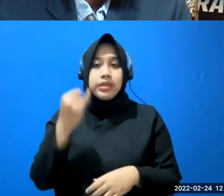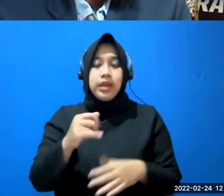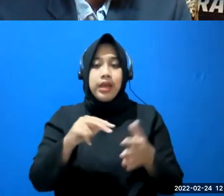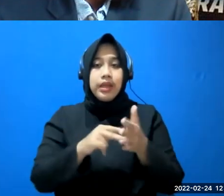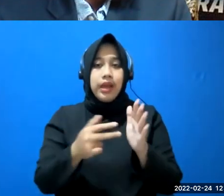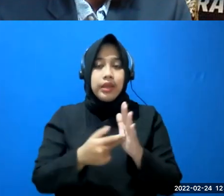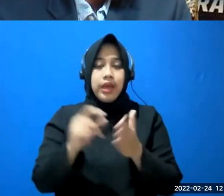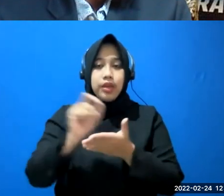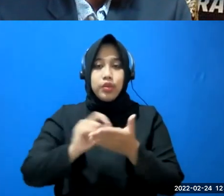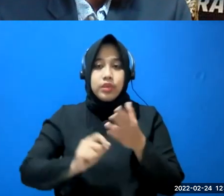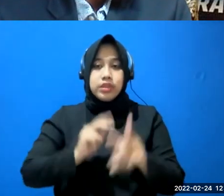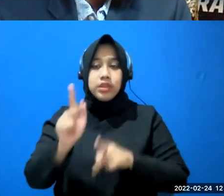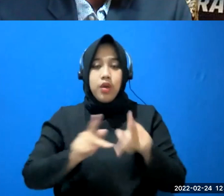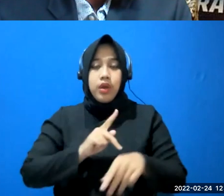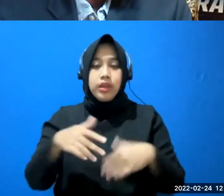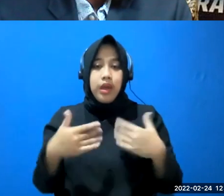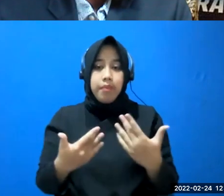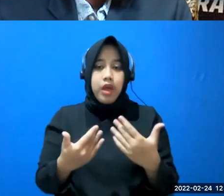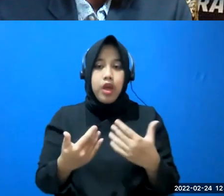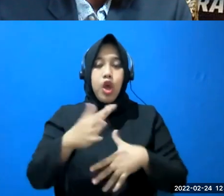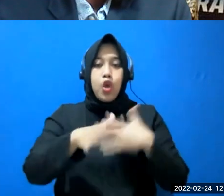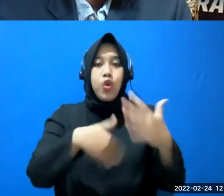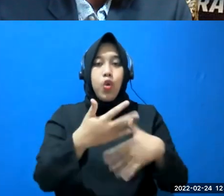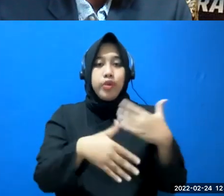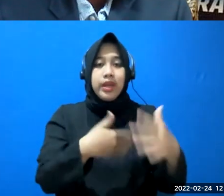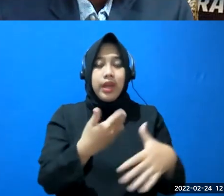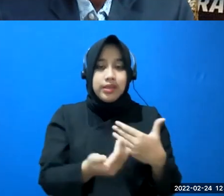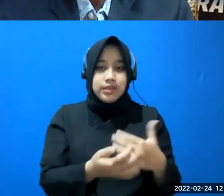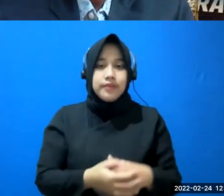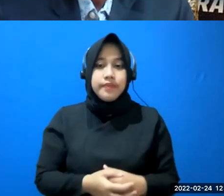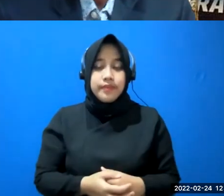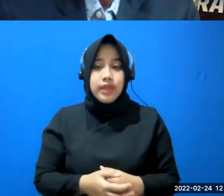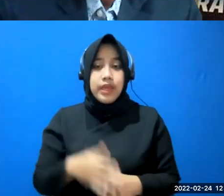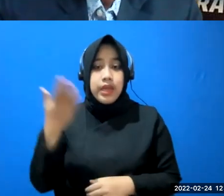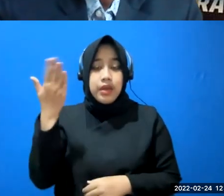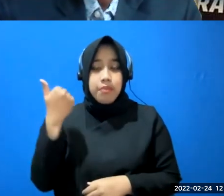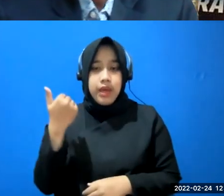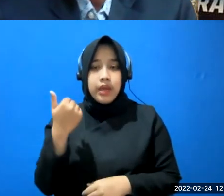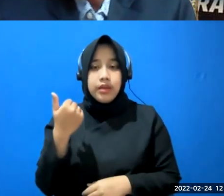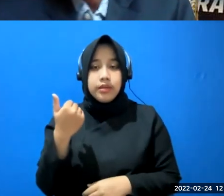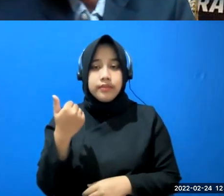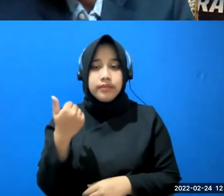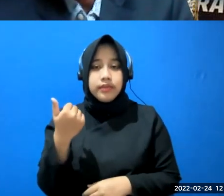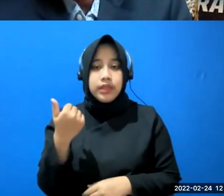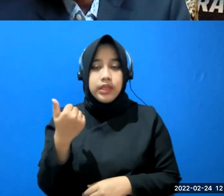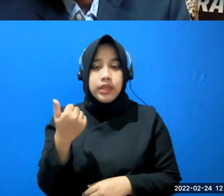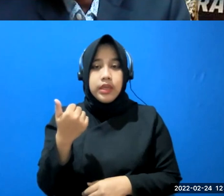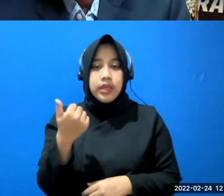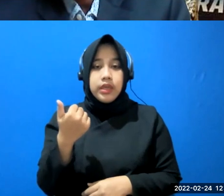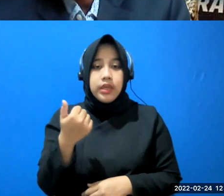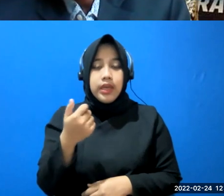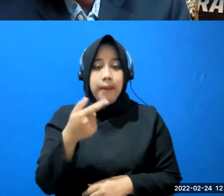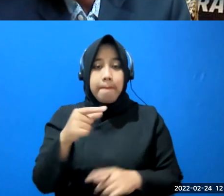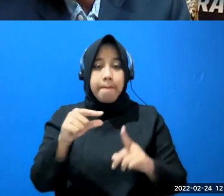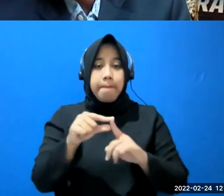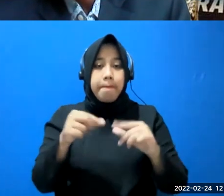yang ditulis jadi kombinasi makanya kemarin kalau tidak salah diskusi itu istilahnya patra